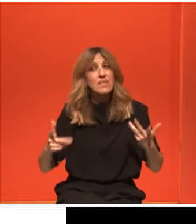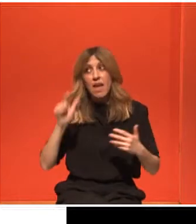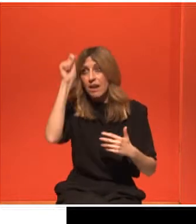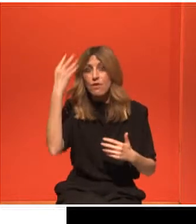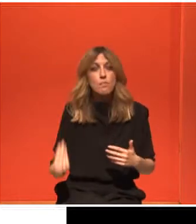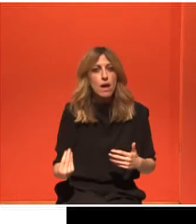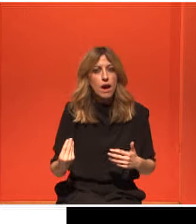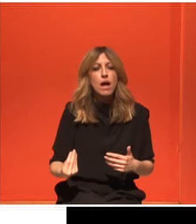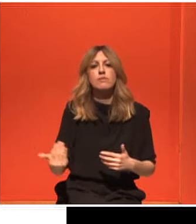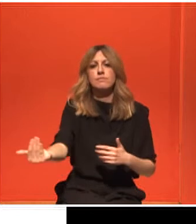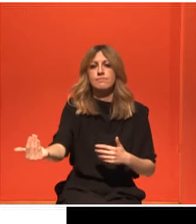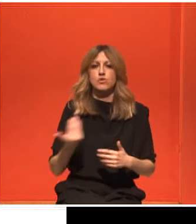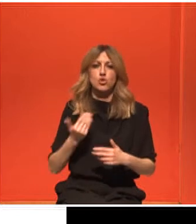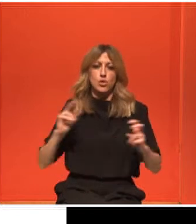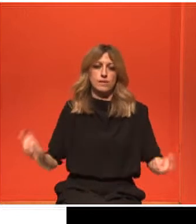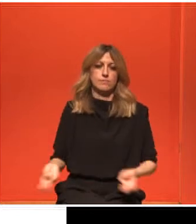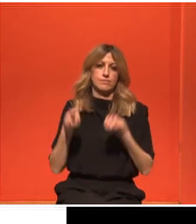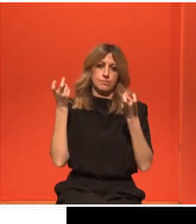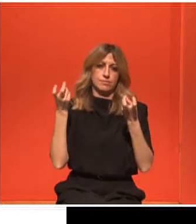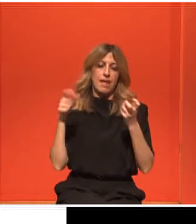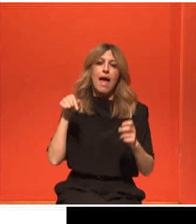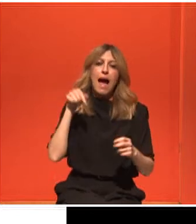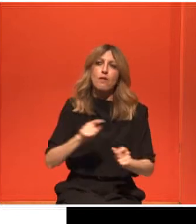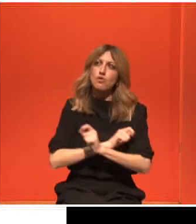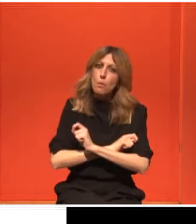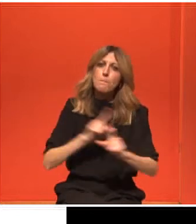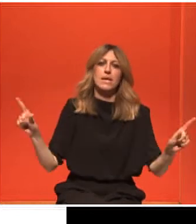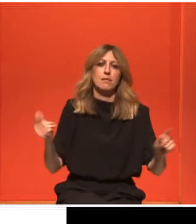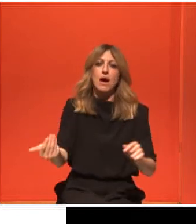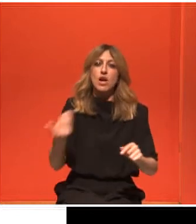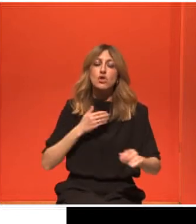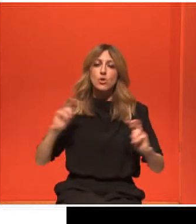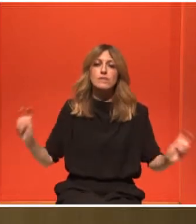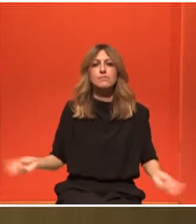ζωή. Και νομίζω ότι αυτό το μήνυμα είναι και το μεγαλύτερο δώρο για απόψε. Ευχαριστώ πολύ.